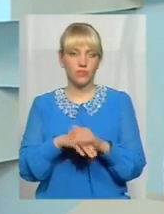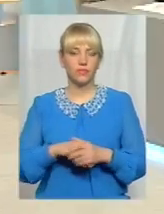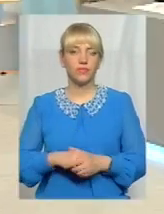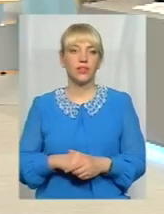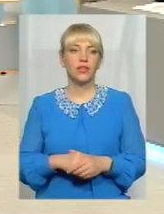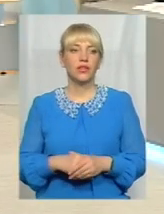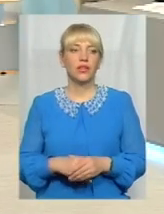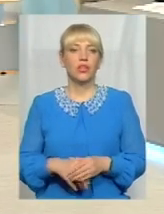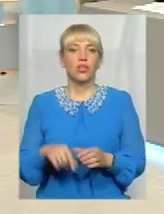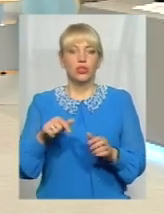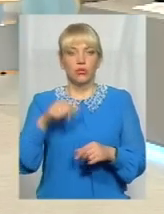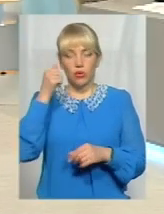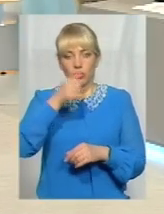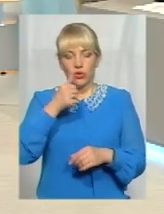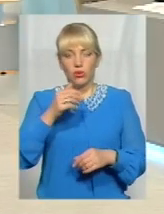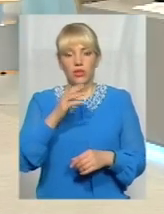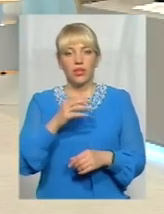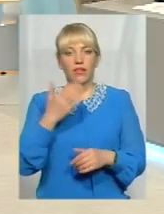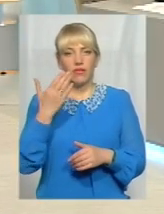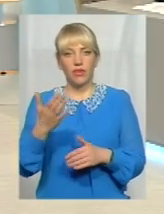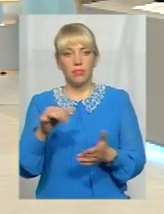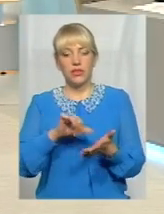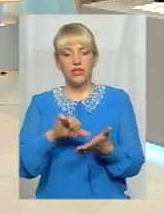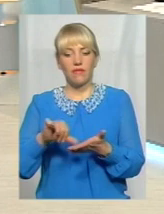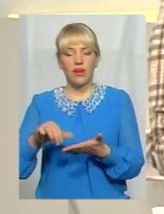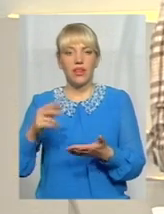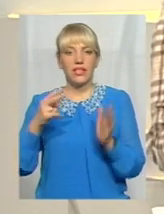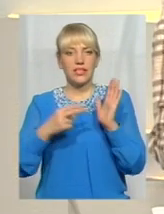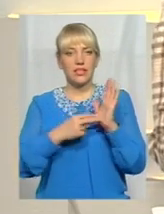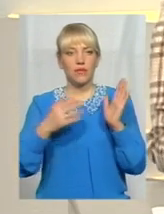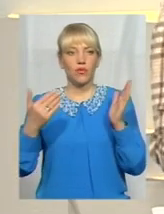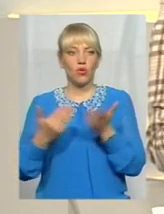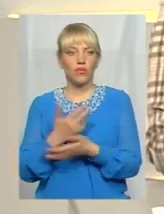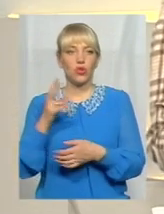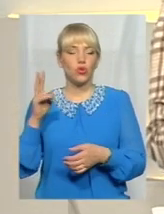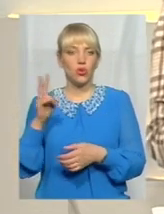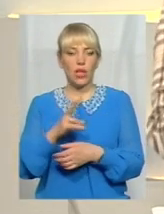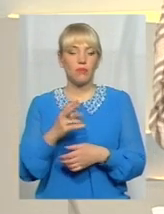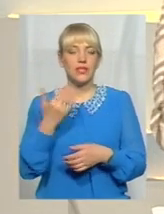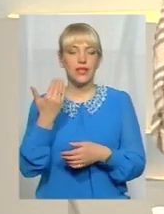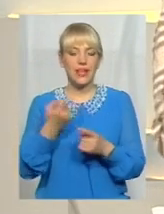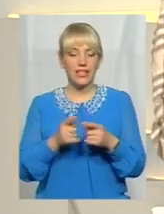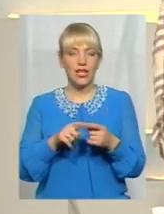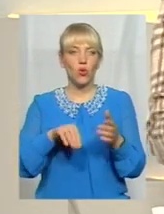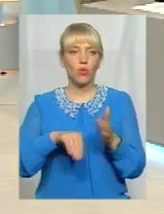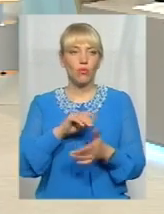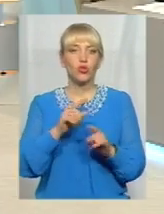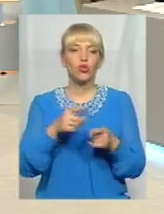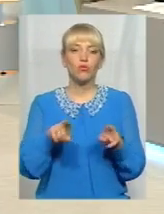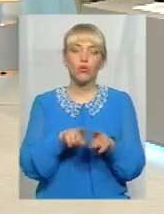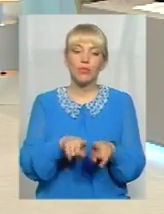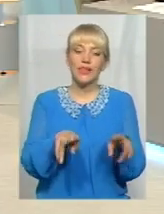Дивіться, цього року в березні ви представляли сім нових тролейбусів. Їх купили. Чому купили саме такі, а не